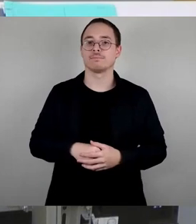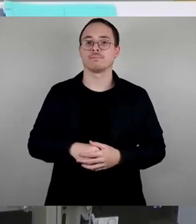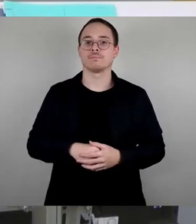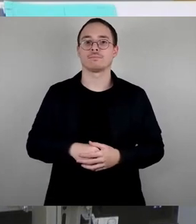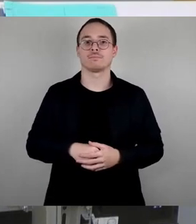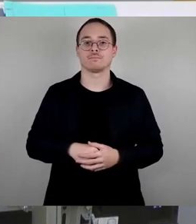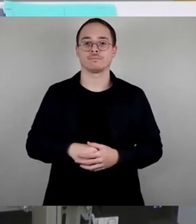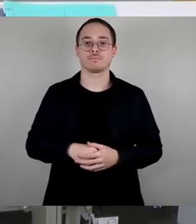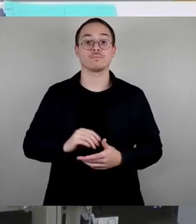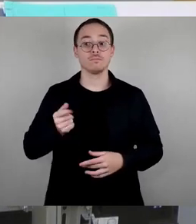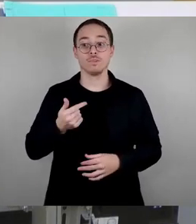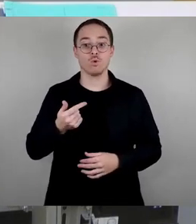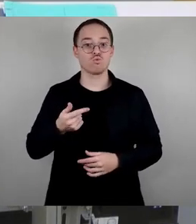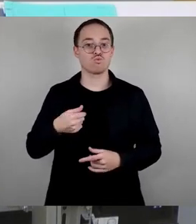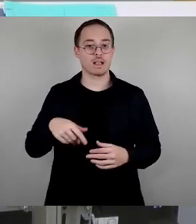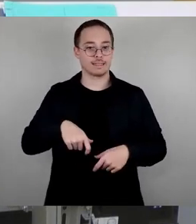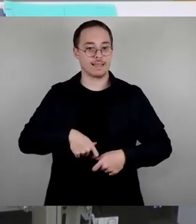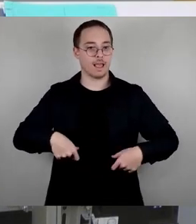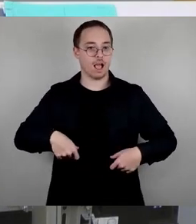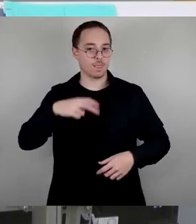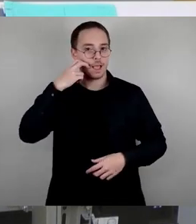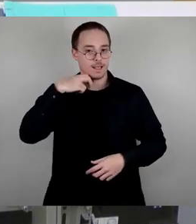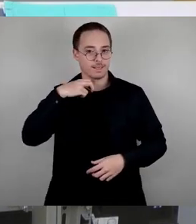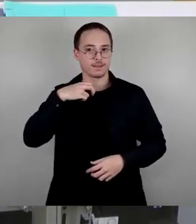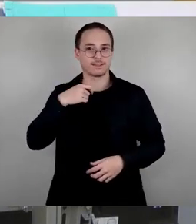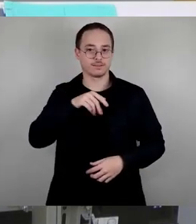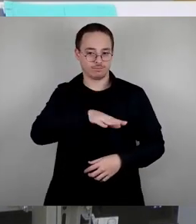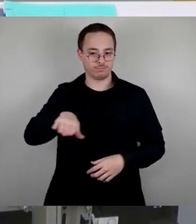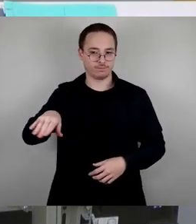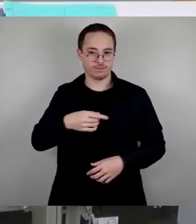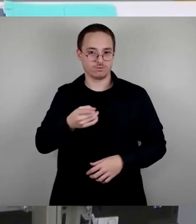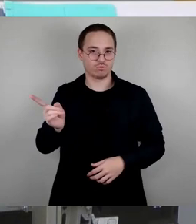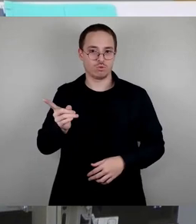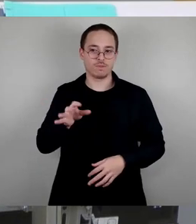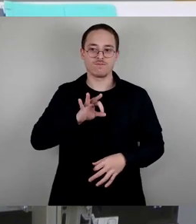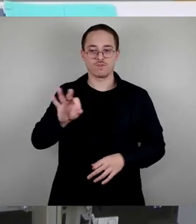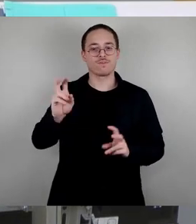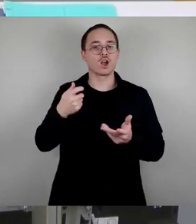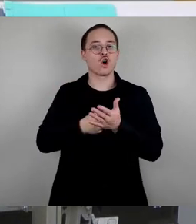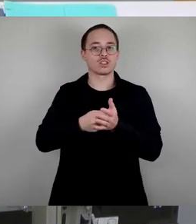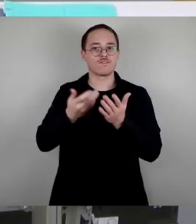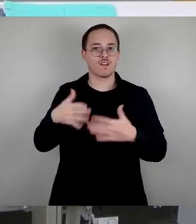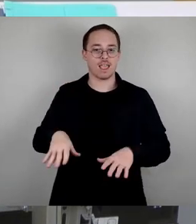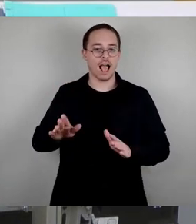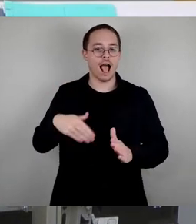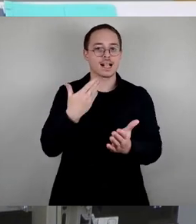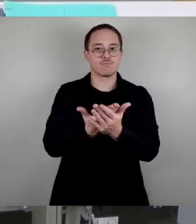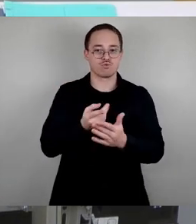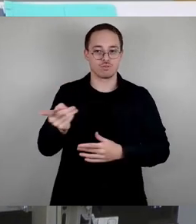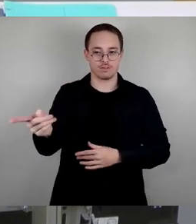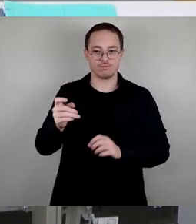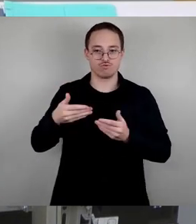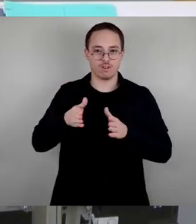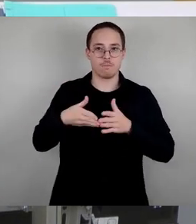Kindergartenalter ein kostenfreies und gut erreichbares Angebot zum Schwimmlernen bekommen. Der Stadtrat hat die Verwaltung in der